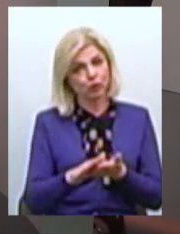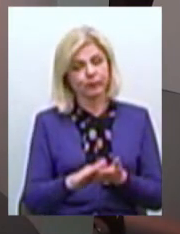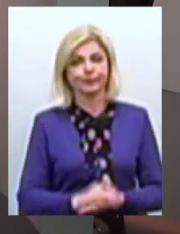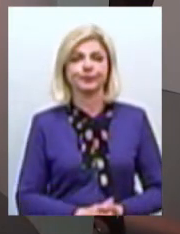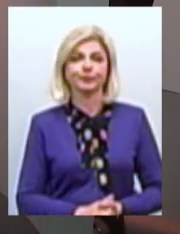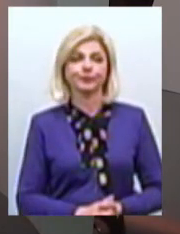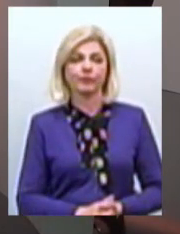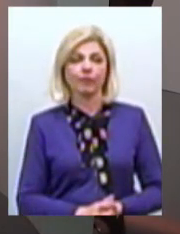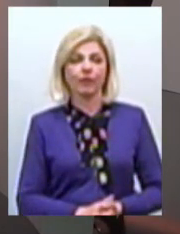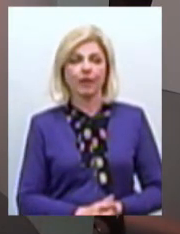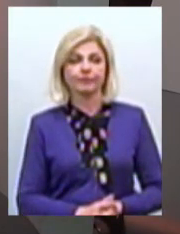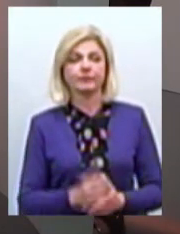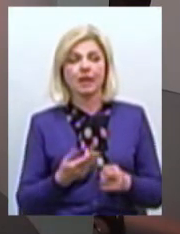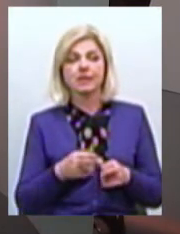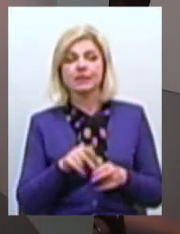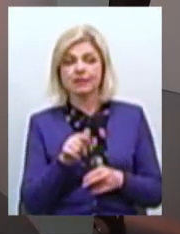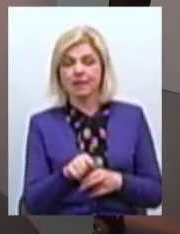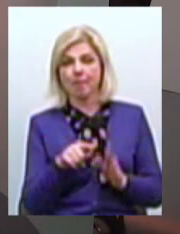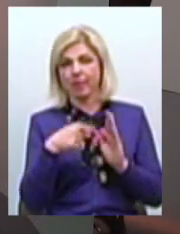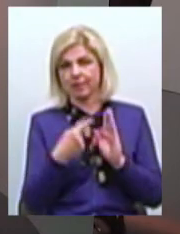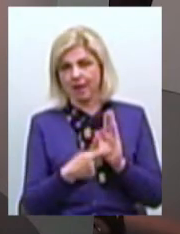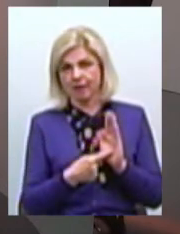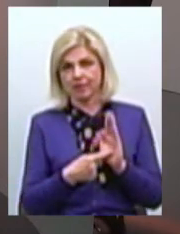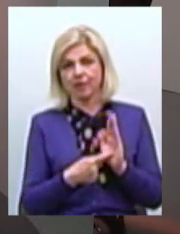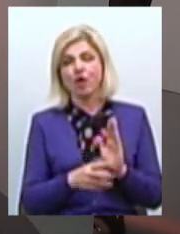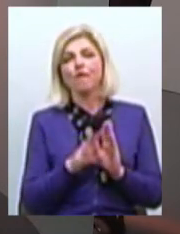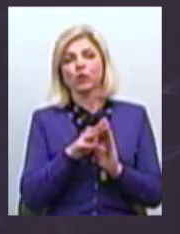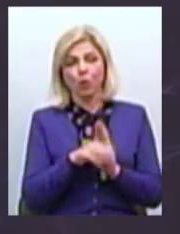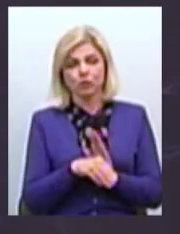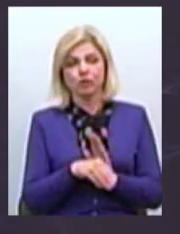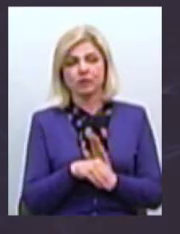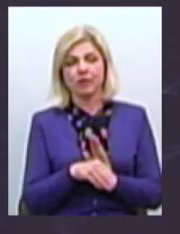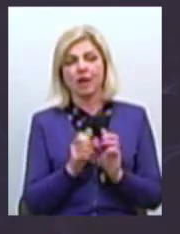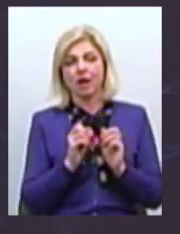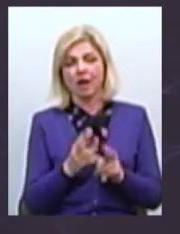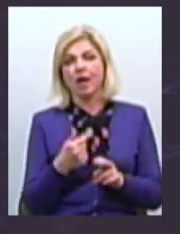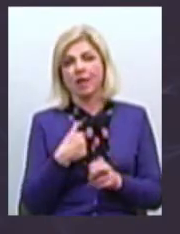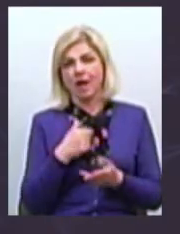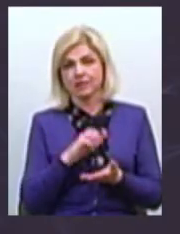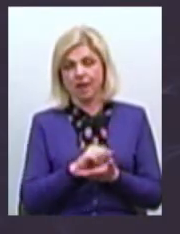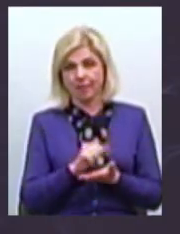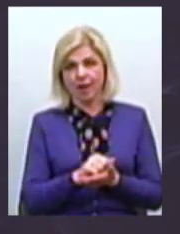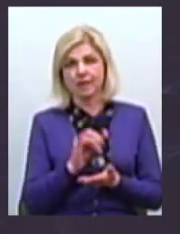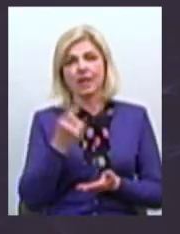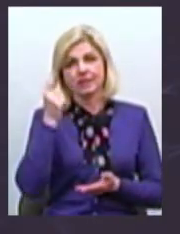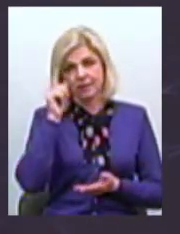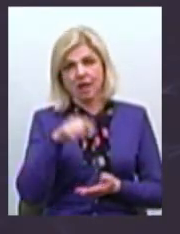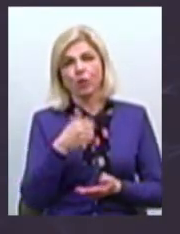Я прокоментую це, тому що це питання, в тому числі, яке я і займалася, і знаю його